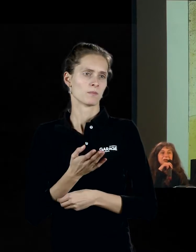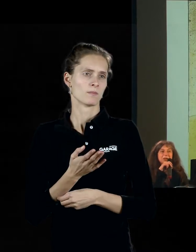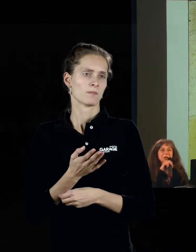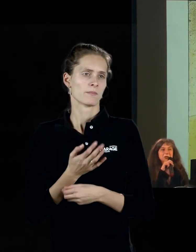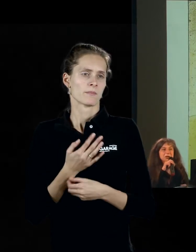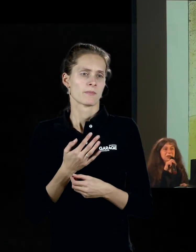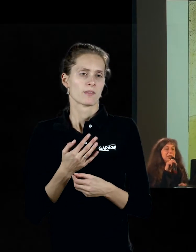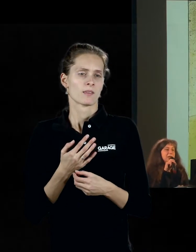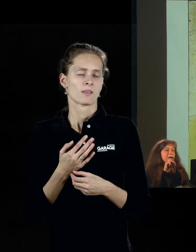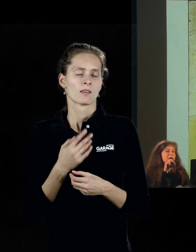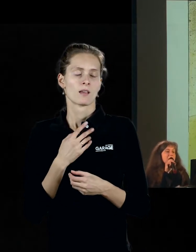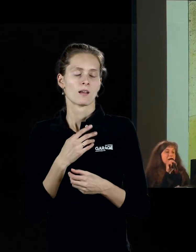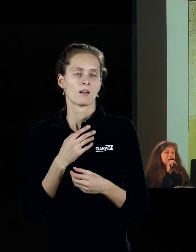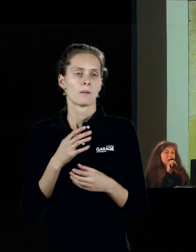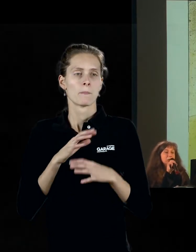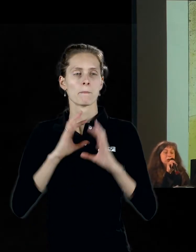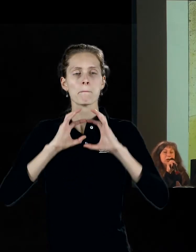примитивистский мир зверей.